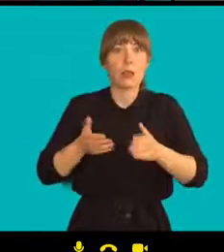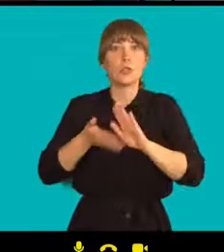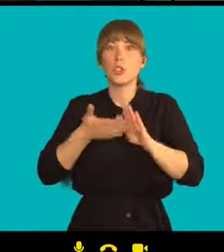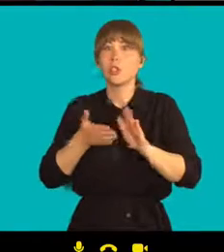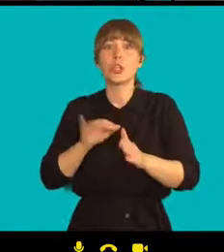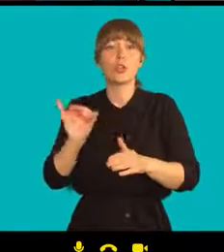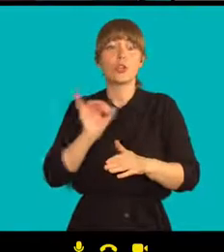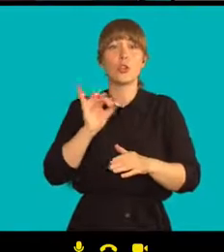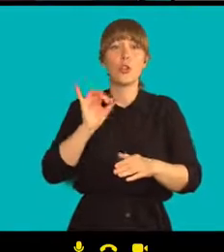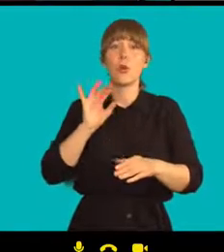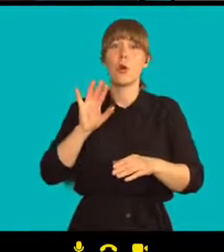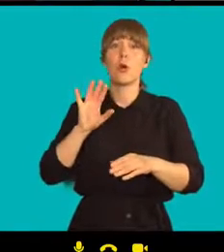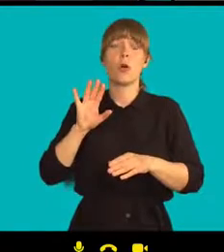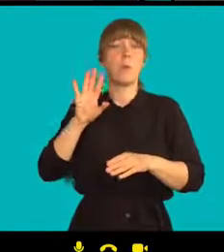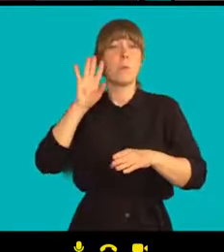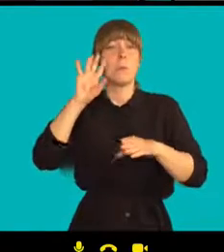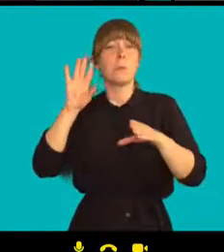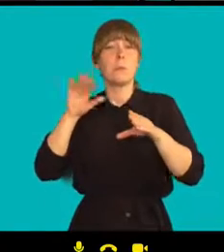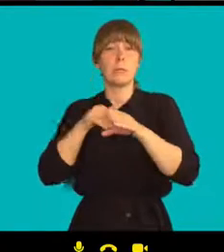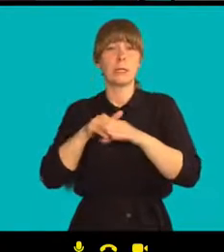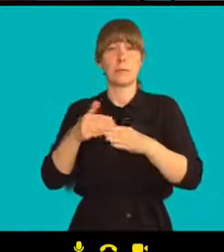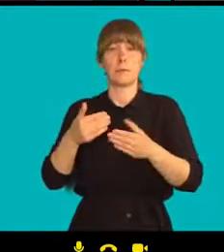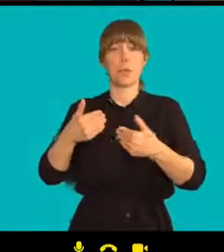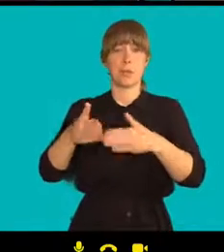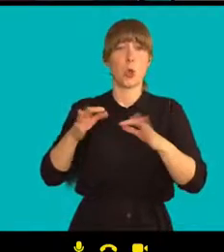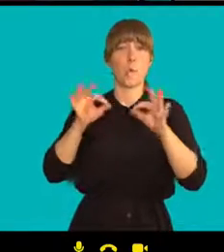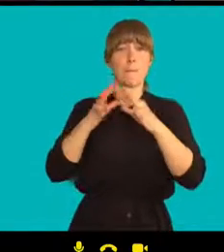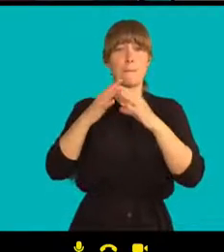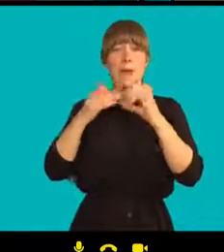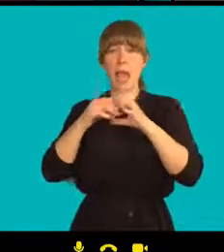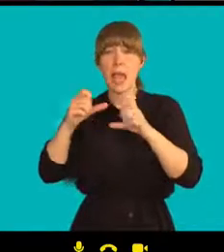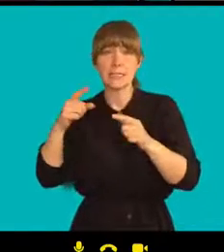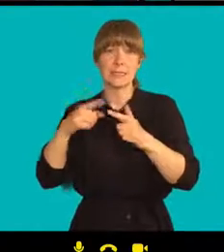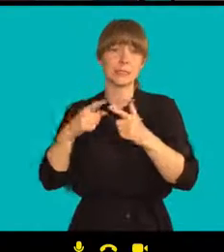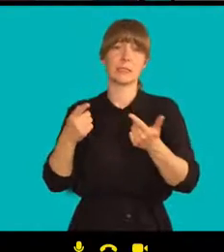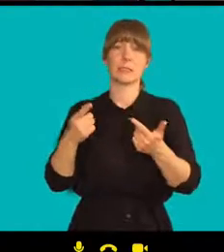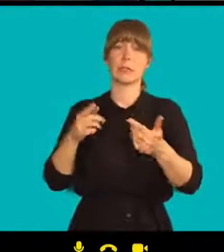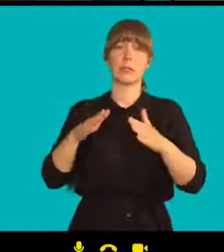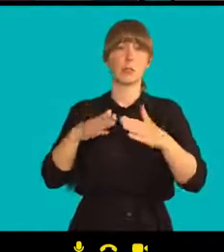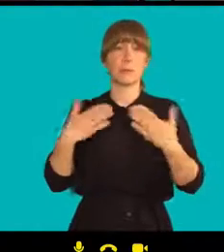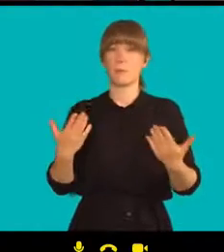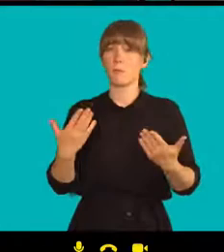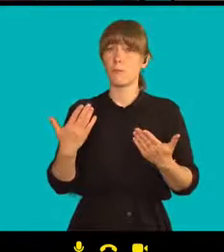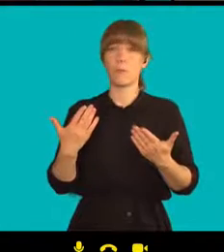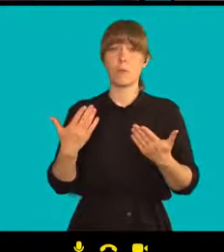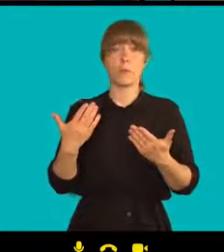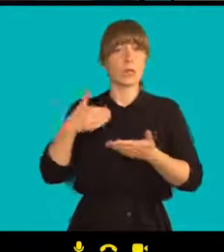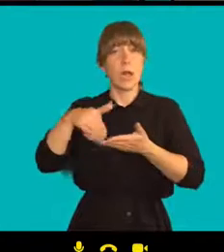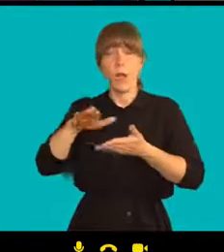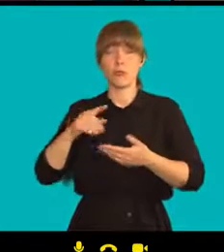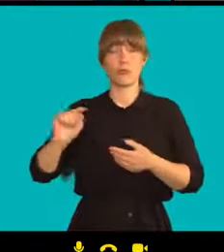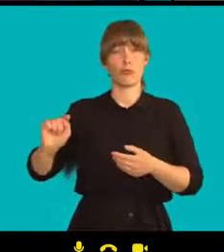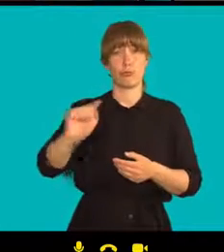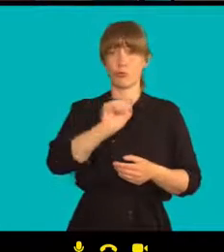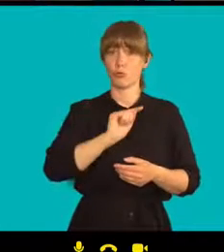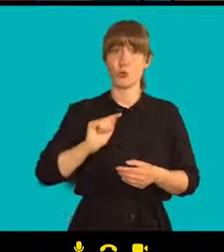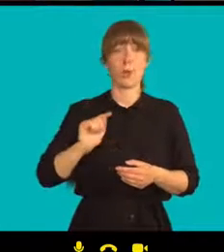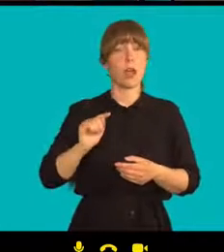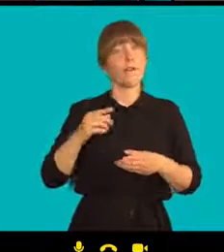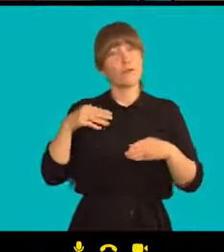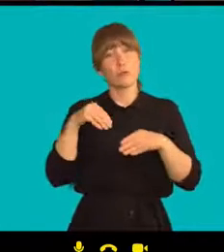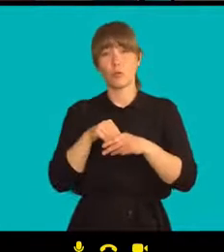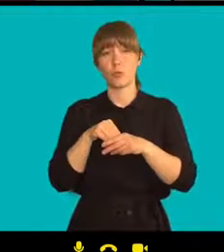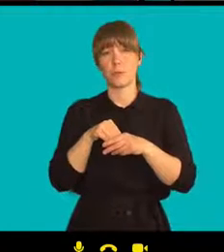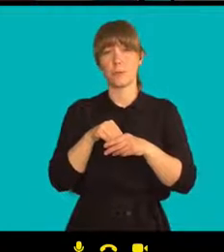Brestu, kterou jsme viděli a tlak,